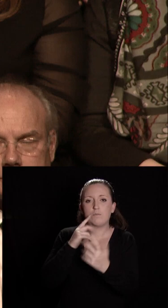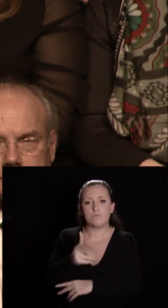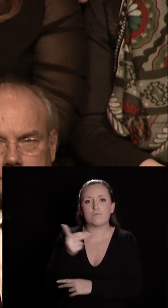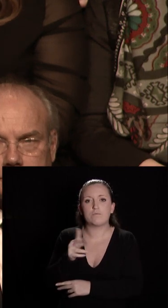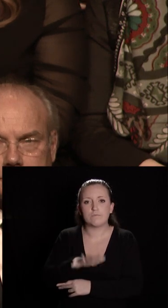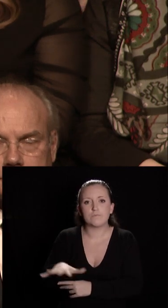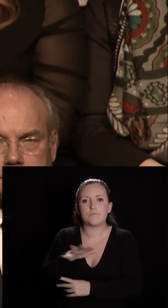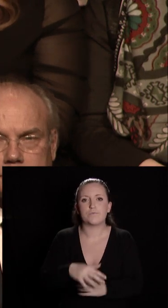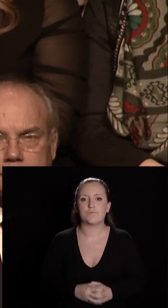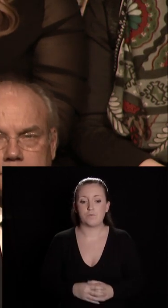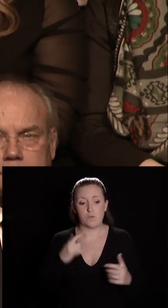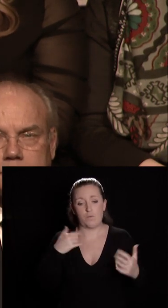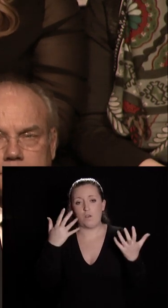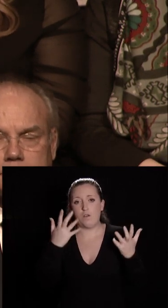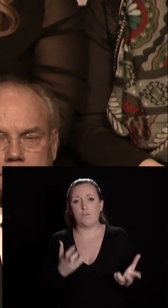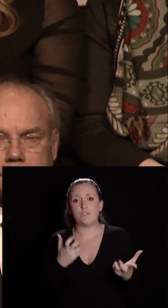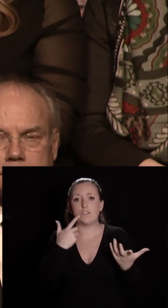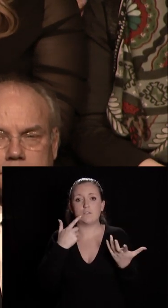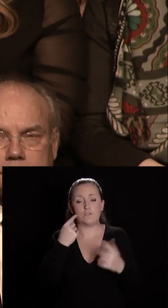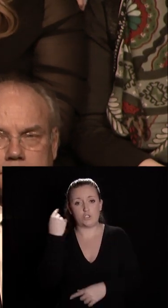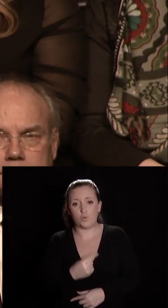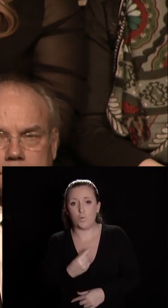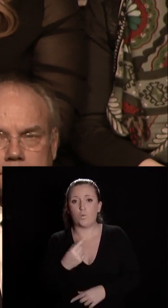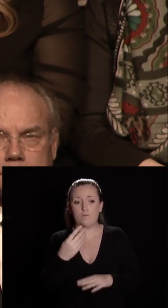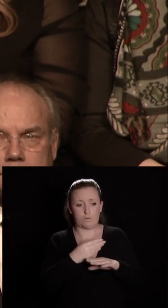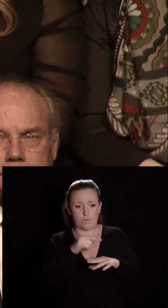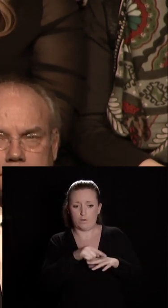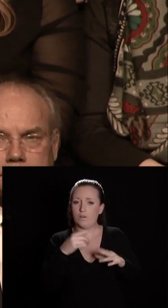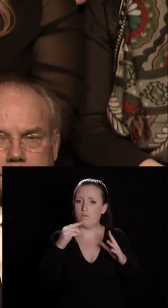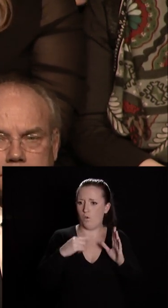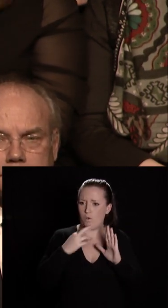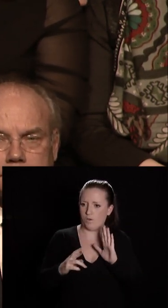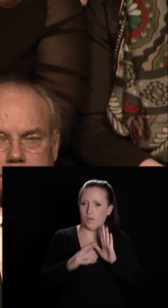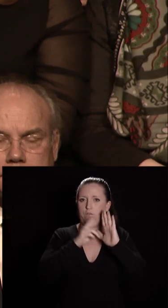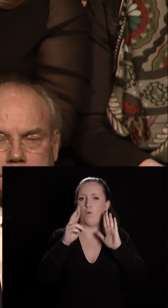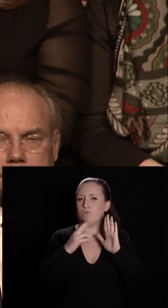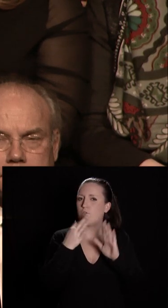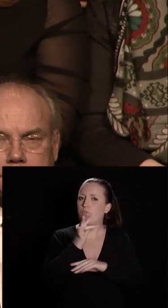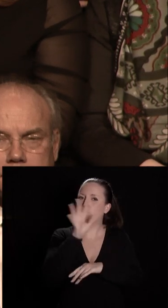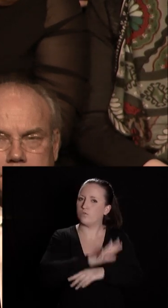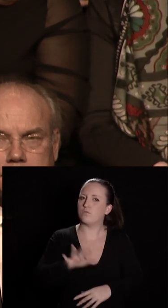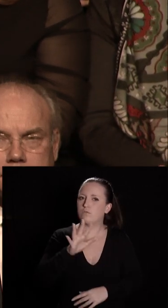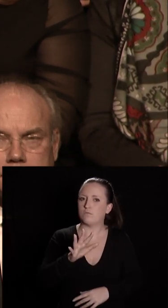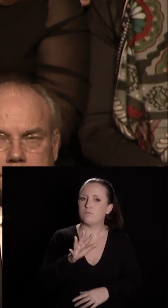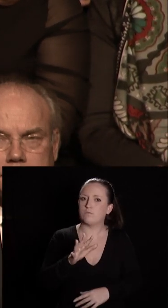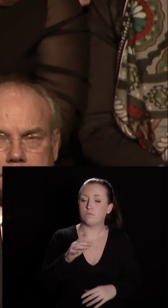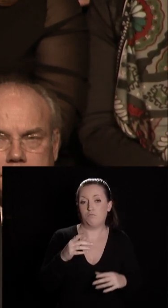J'ai souhaité que Dijon, sa métropole, soit une référence écologique en France, voire à terme, pourquoi pas, en Europe.